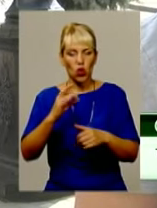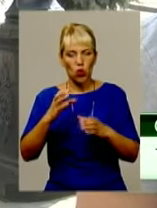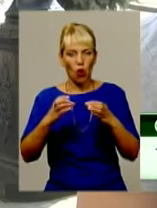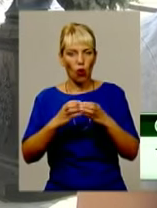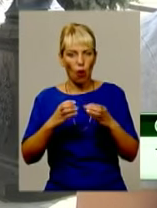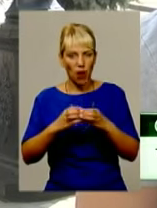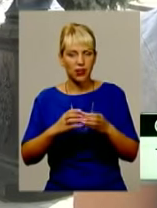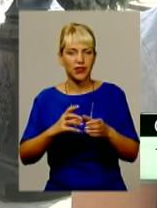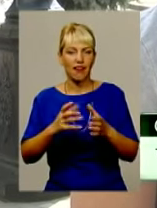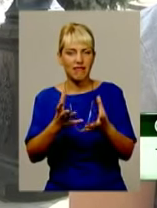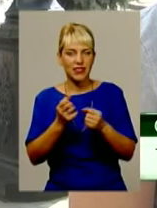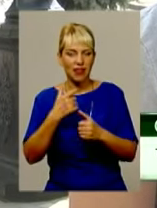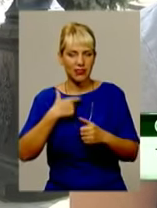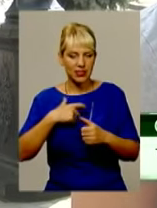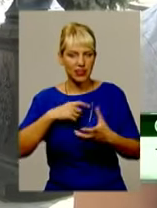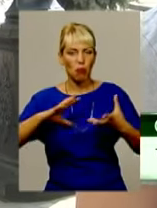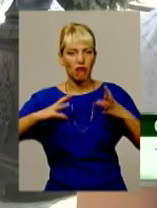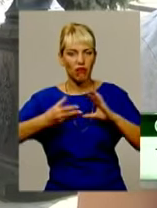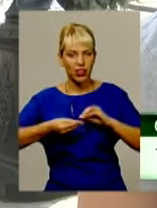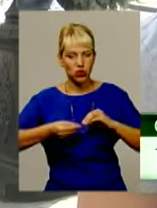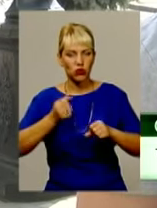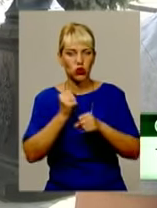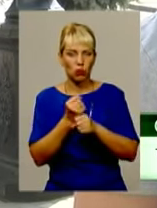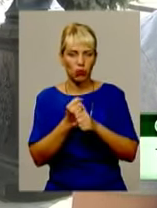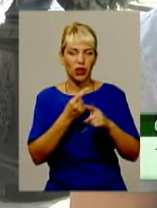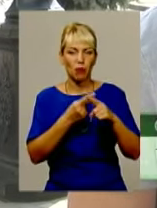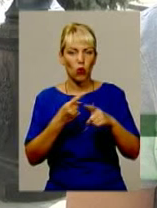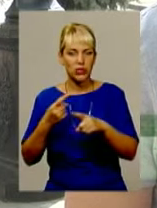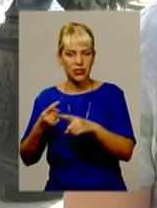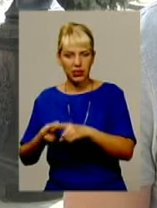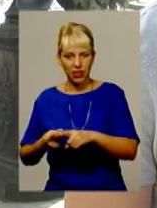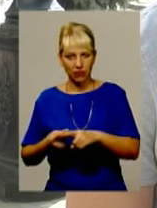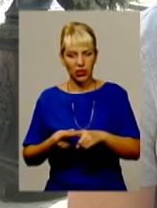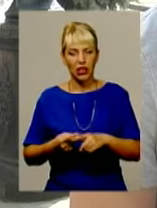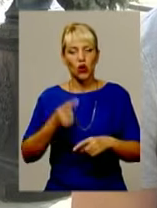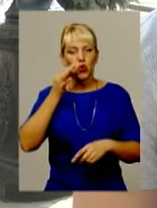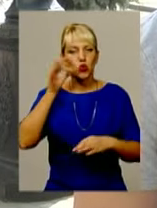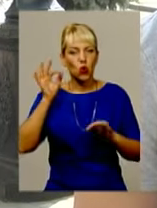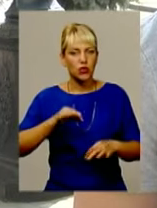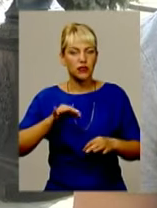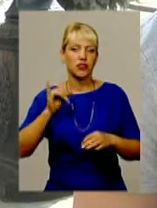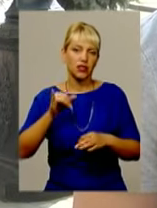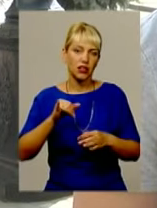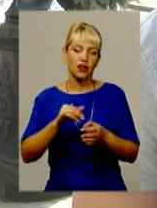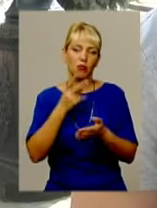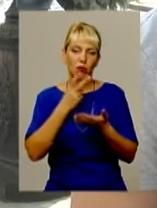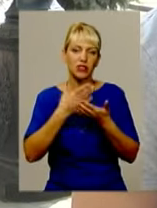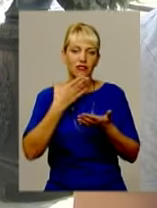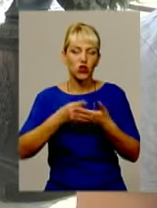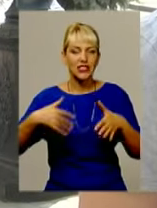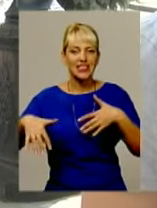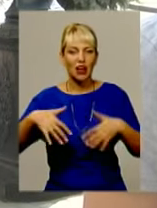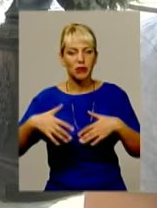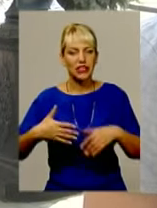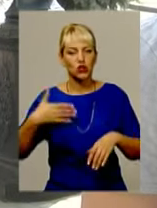висновки, взяла певний позитивний досвід, побачила свої слабкі сторони і